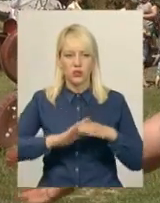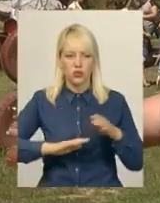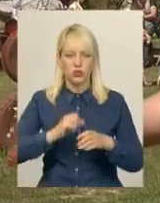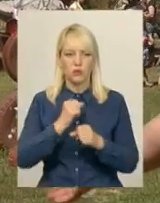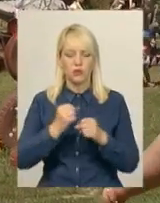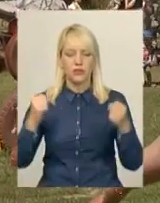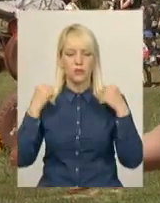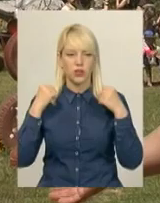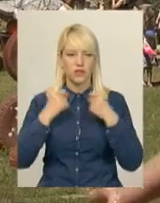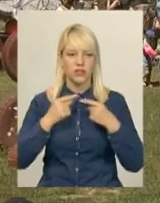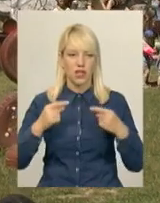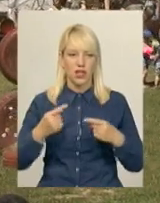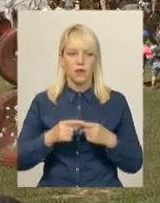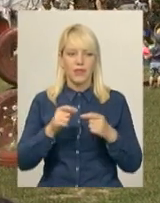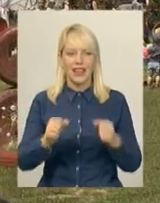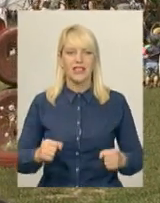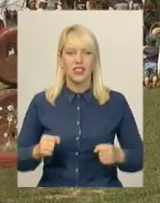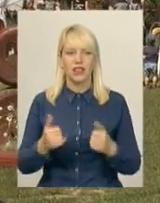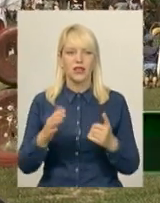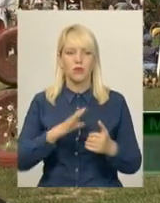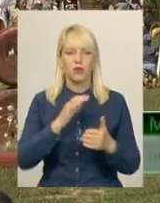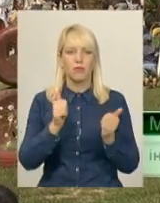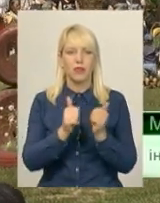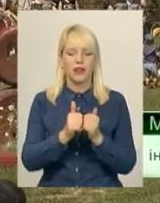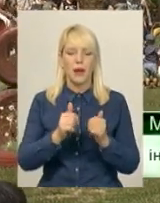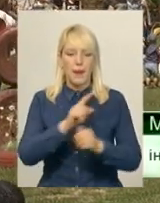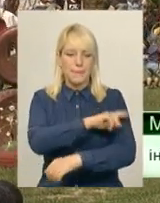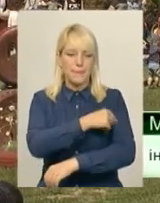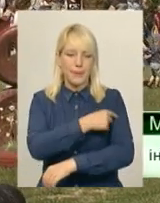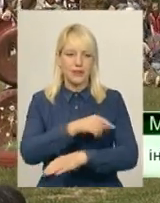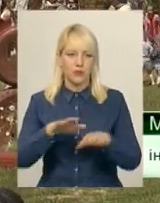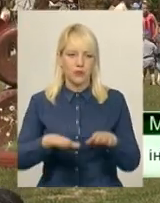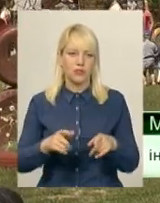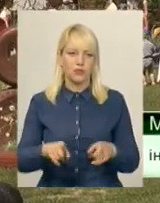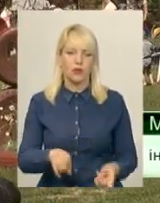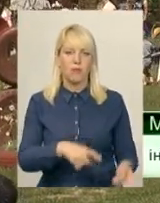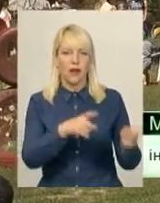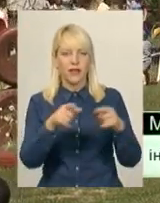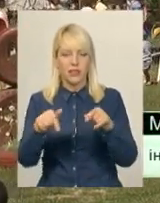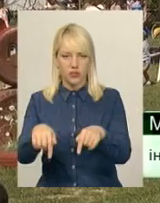стояли біля медпункту, але там вони не дуже потрібні, то ми перенесли все на дитячий майданчик.